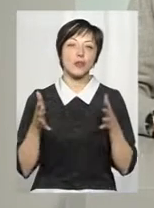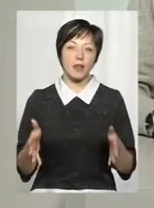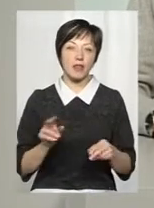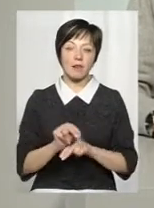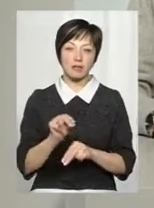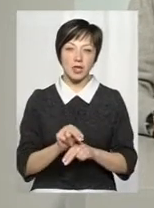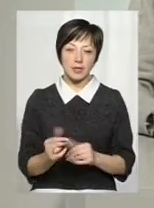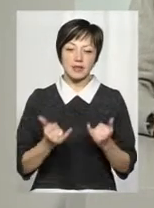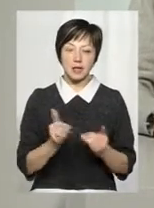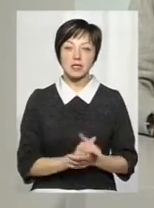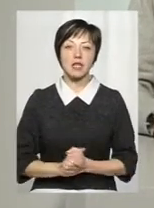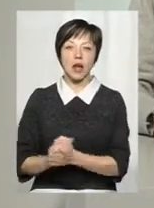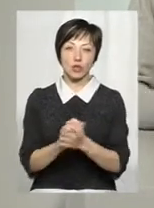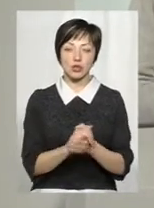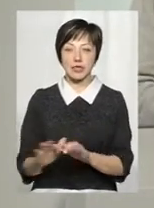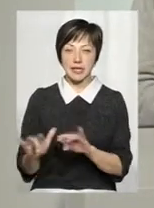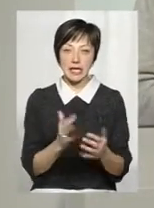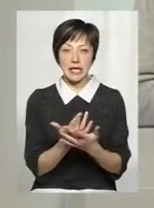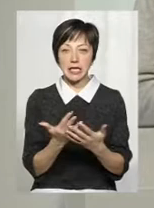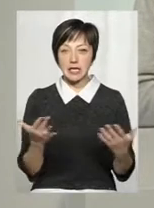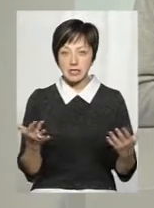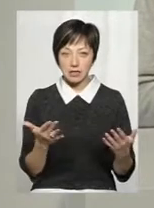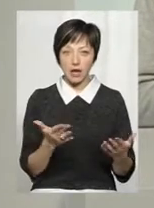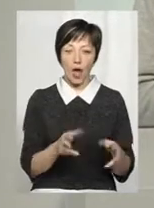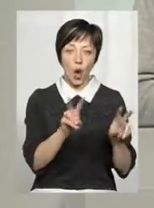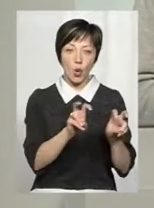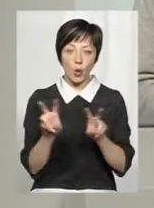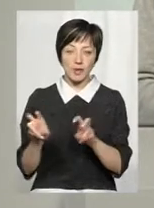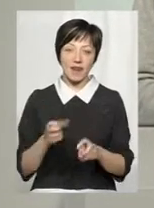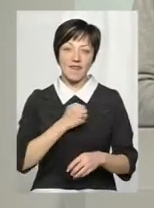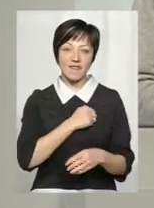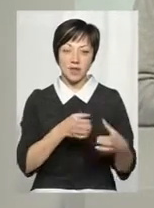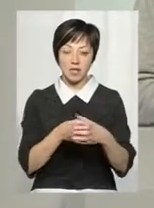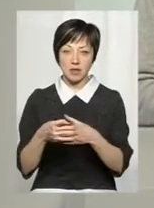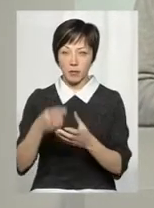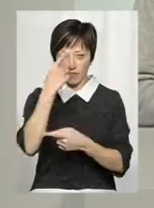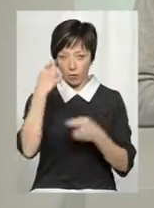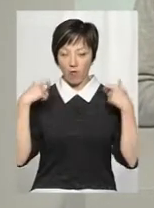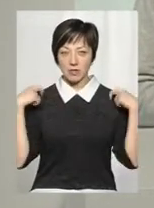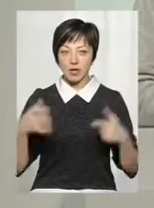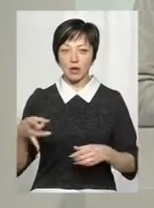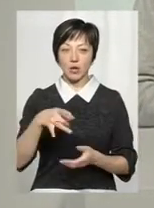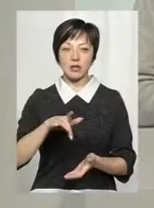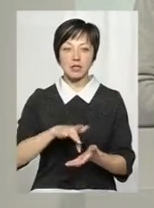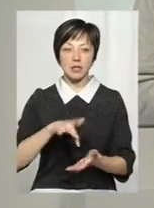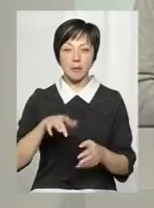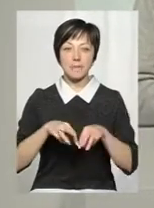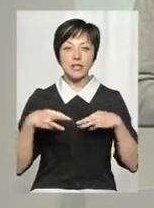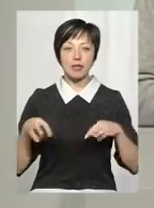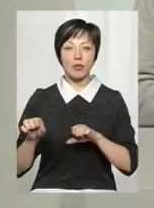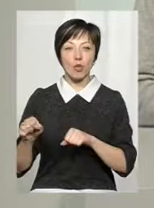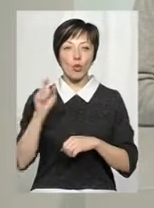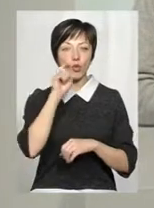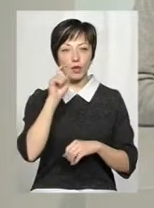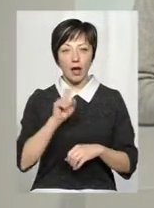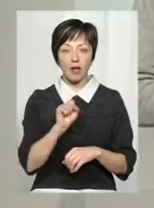навчань задля злагоденості дій різних родів військ. Про це повідомив офіцер регіонального центру Міністерства оборони